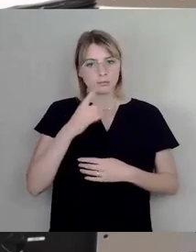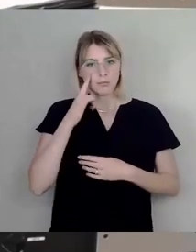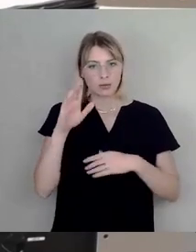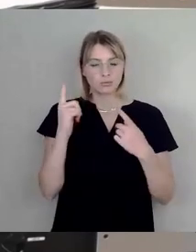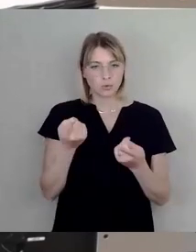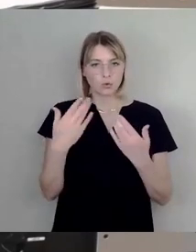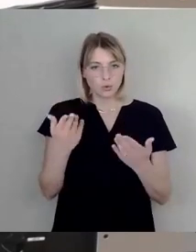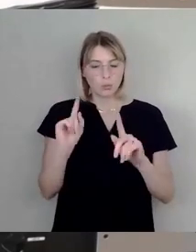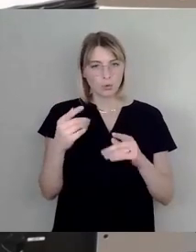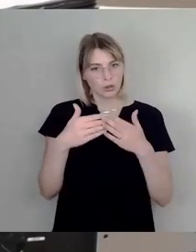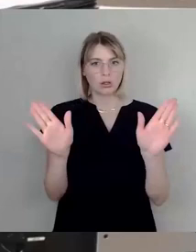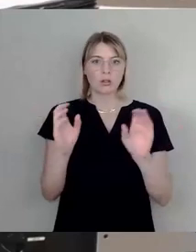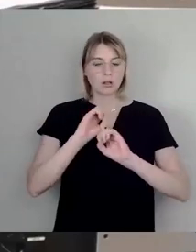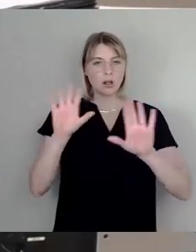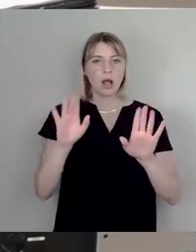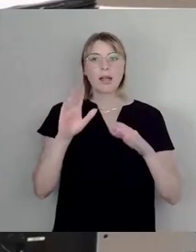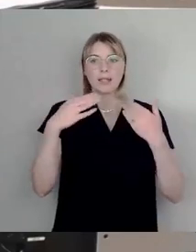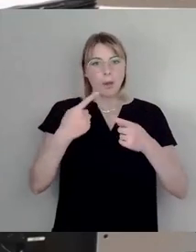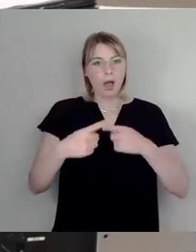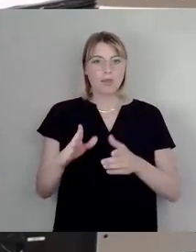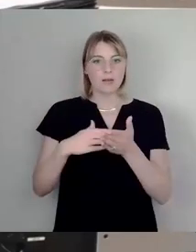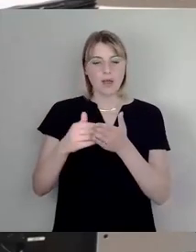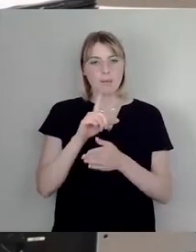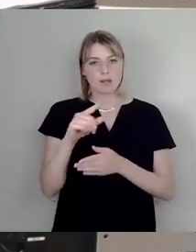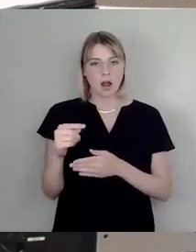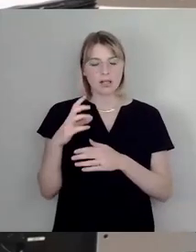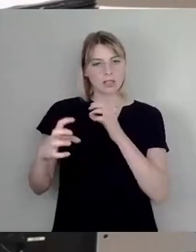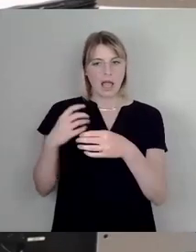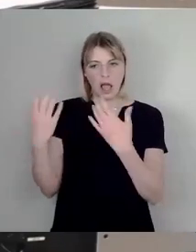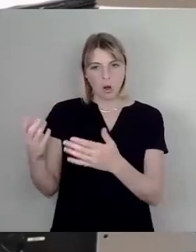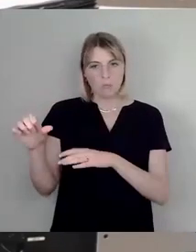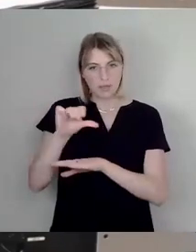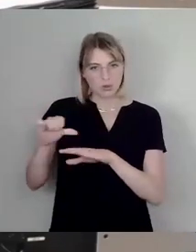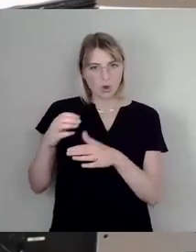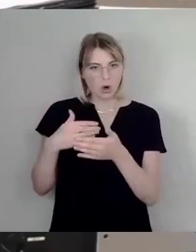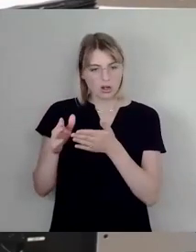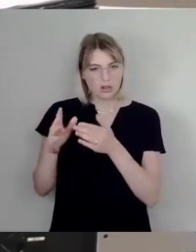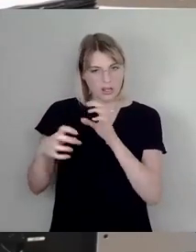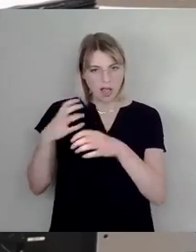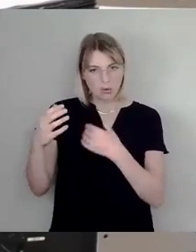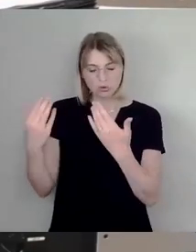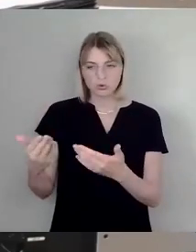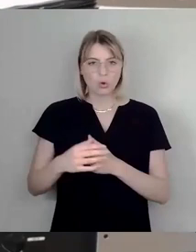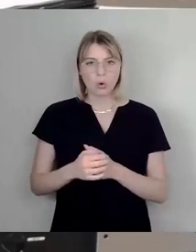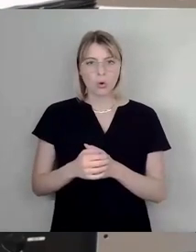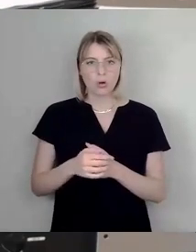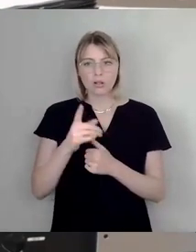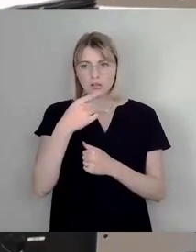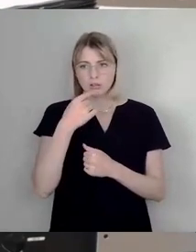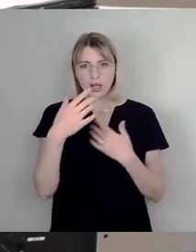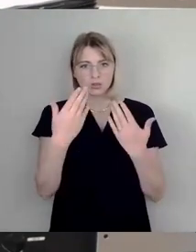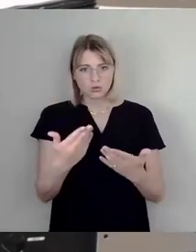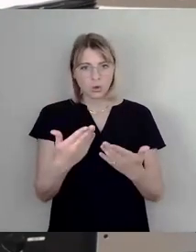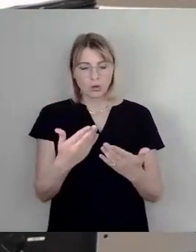sagen, es gibt andere Farben als Betongrau. Also, dass Ihnen das nun ausgerechnet reicht, was hier an die Wand geworfen wurde, das verwundert mich eigentlich stark.